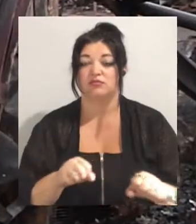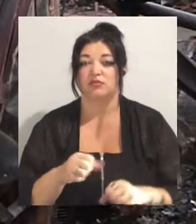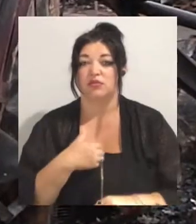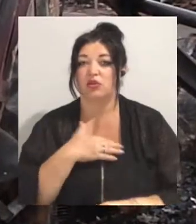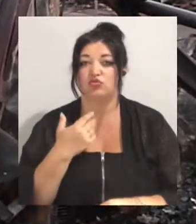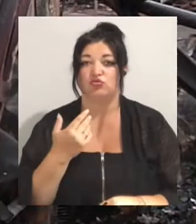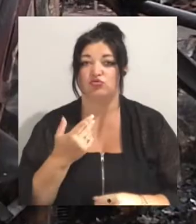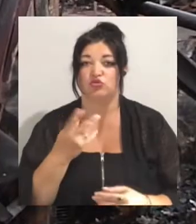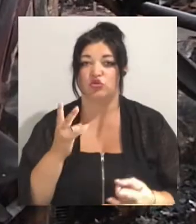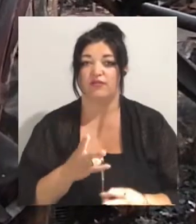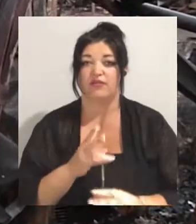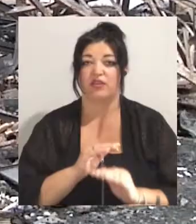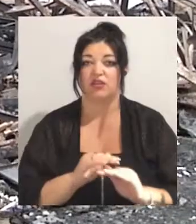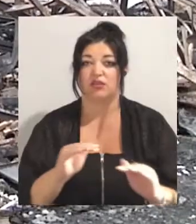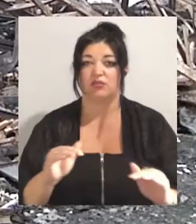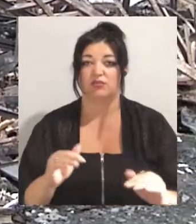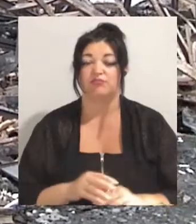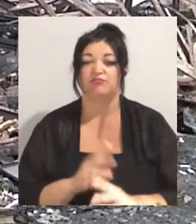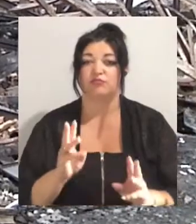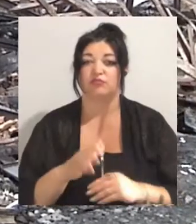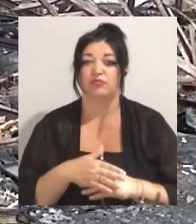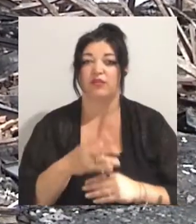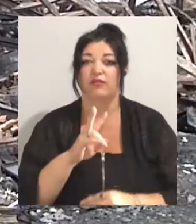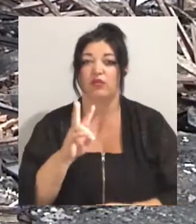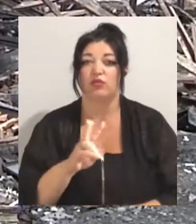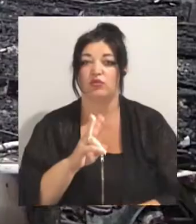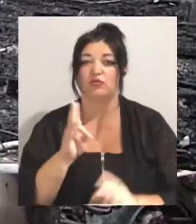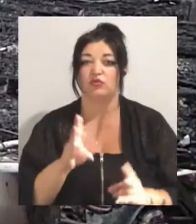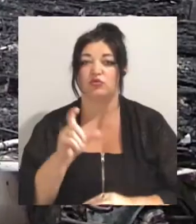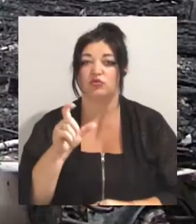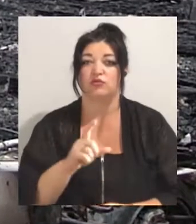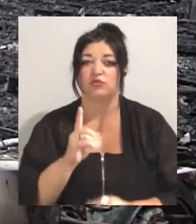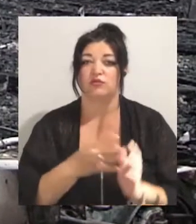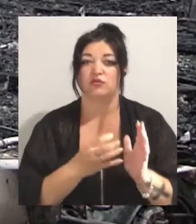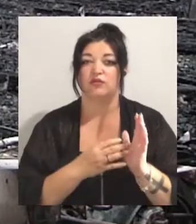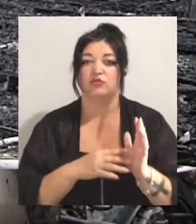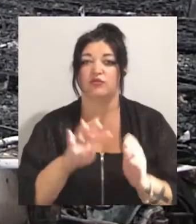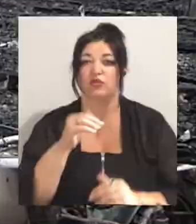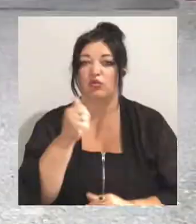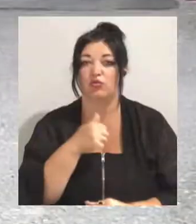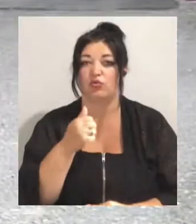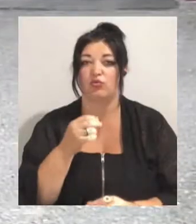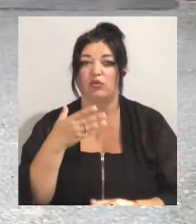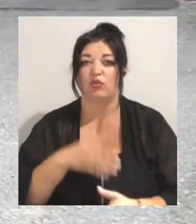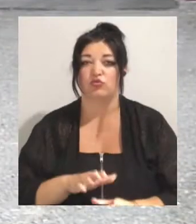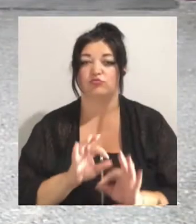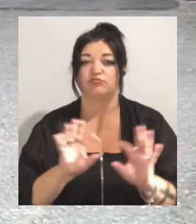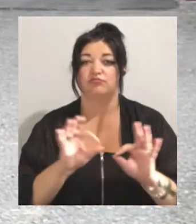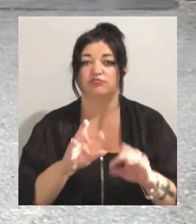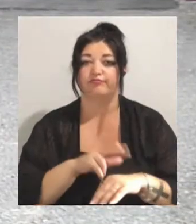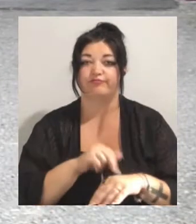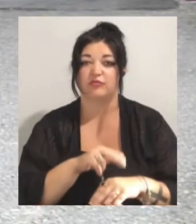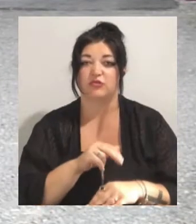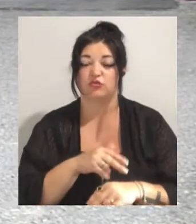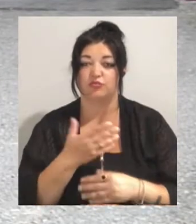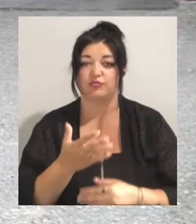Пожежу гасили близько двох годин. Травмувався чоловік 1994 року народження, розповіла речниця Держслужби з незричайних